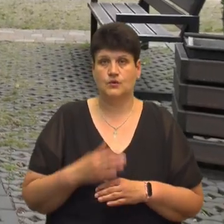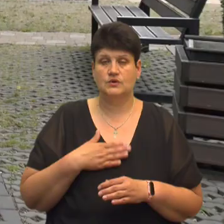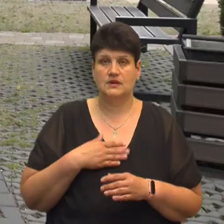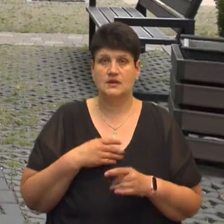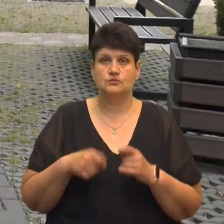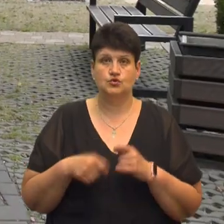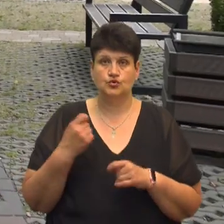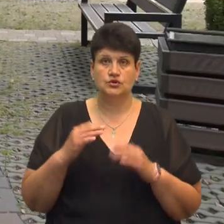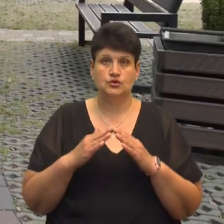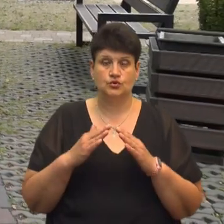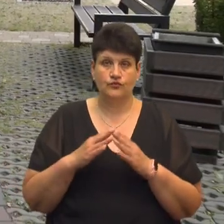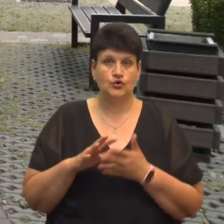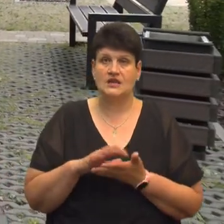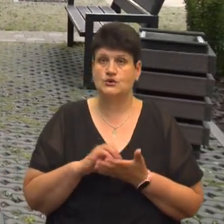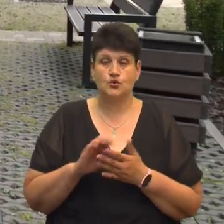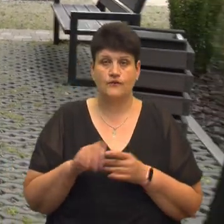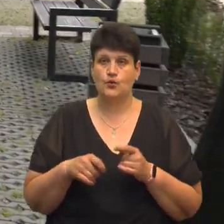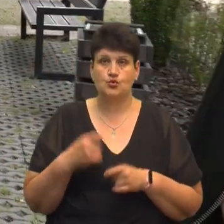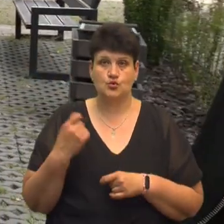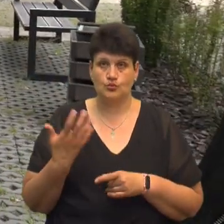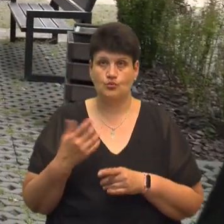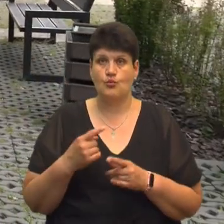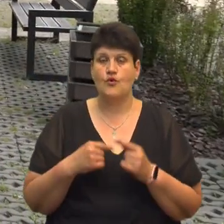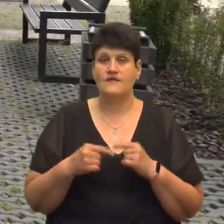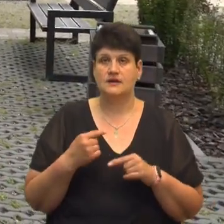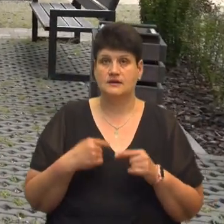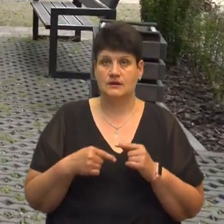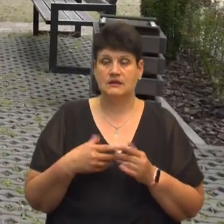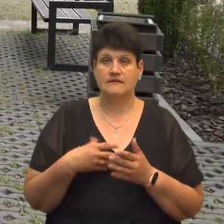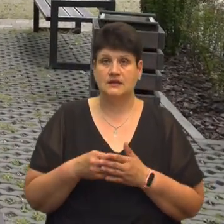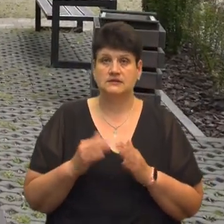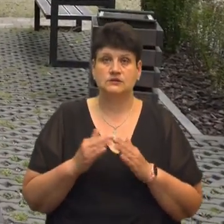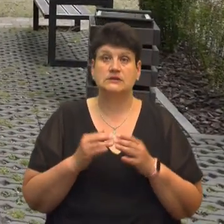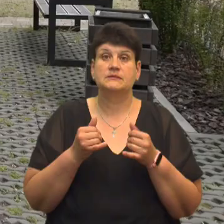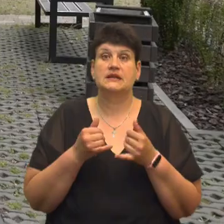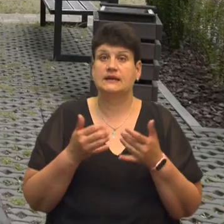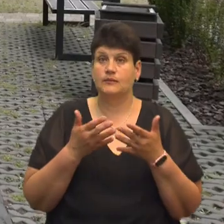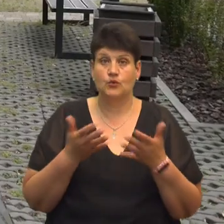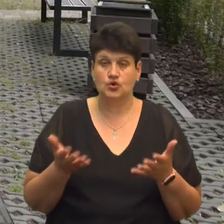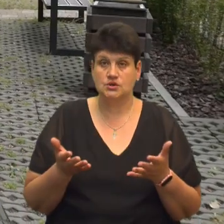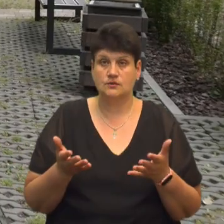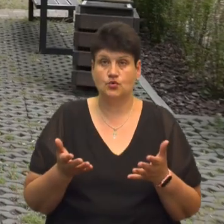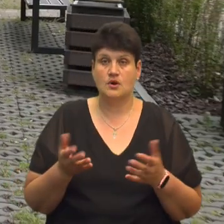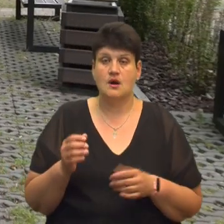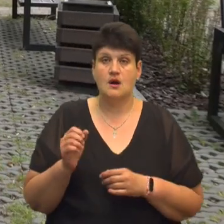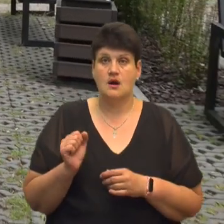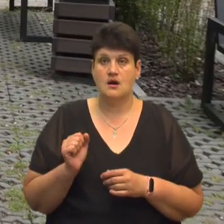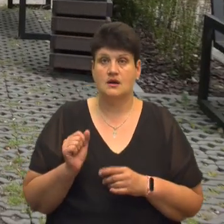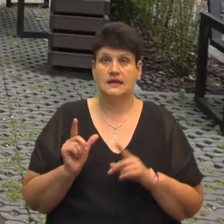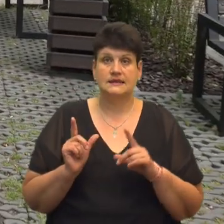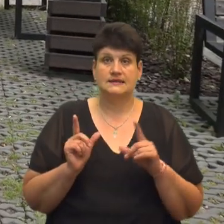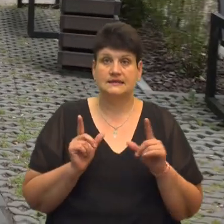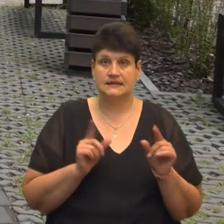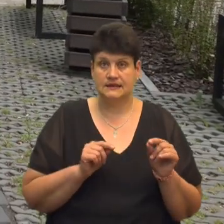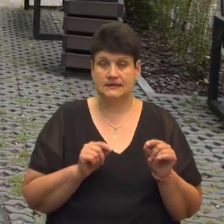житло, воно не зруйноване, не пошкоджене. Повертатися в власне житло ми не можемо. А їхати і так